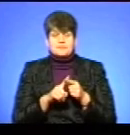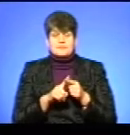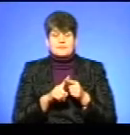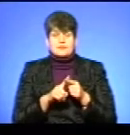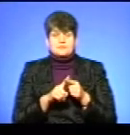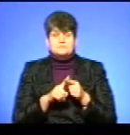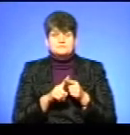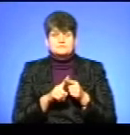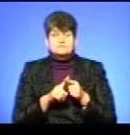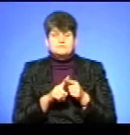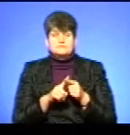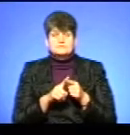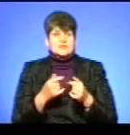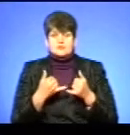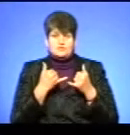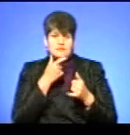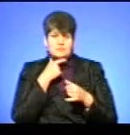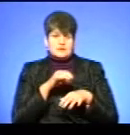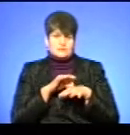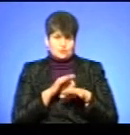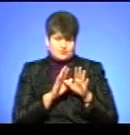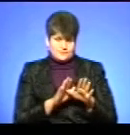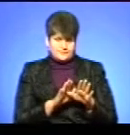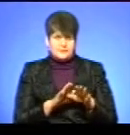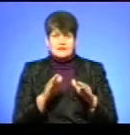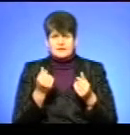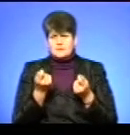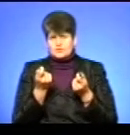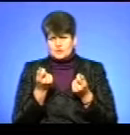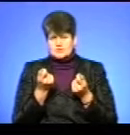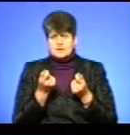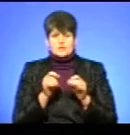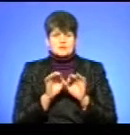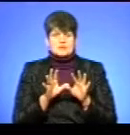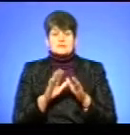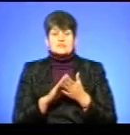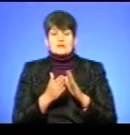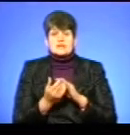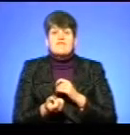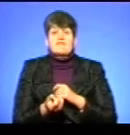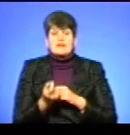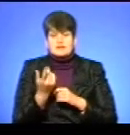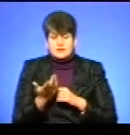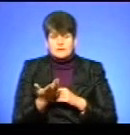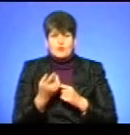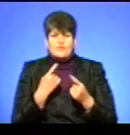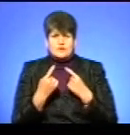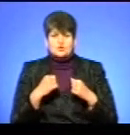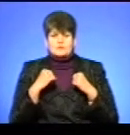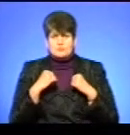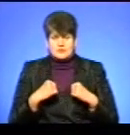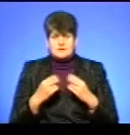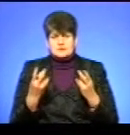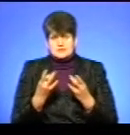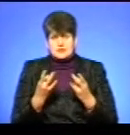Давайте, шановні пана ведуча, давайте ми трошки прольям ситуацію, яка виникла, тому що, щоб говорити спокійно, це